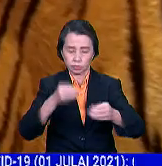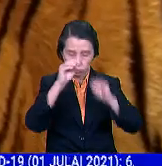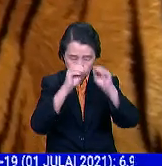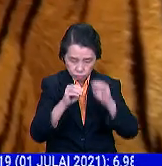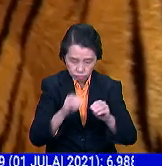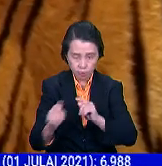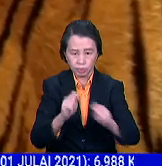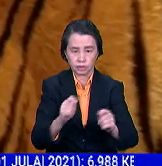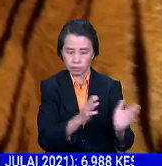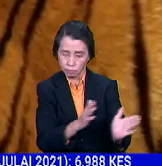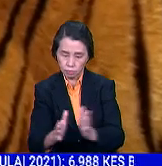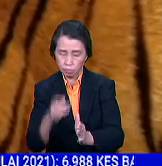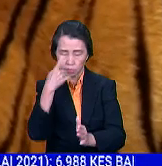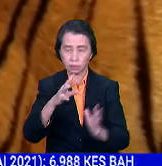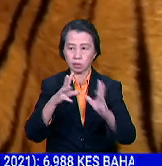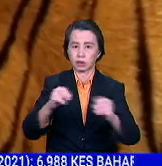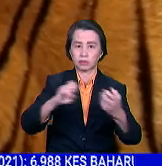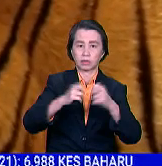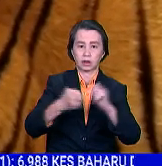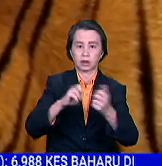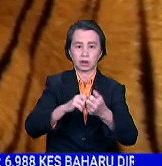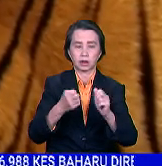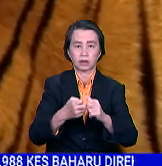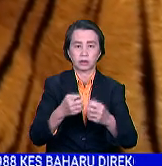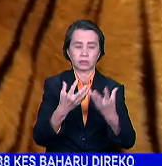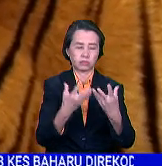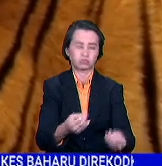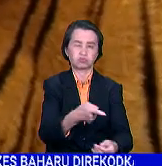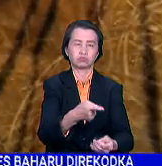berkaitan tindakan strategik bagi menangani krisis spesies itu.